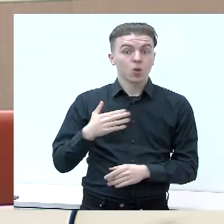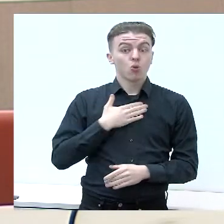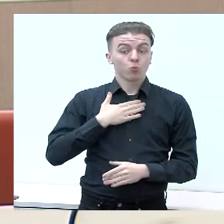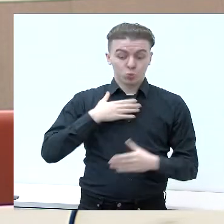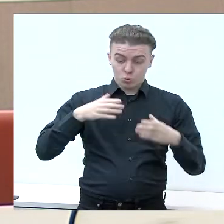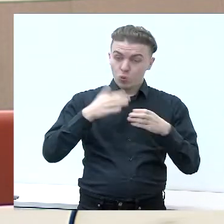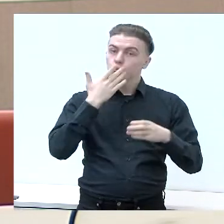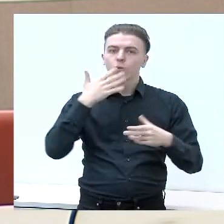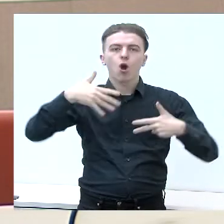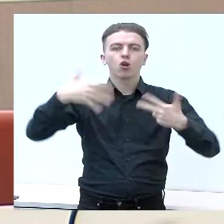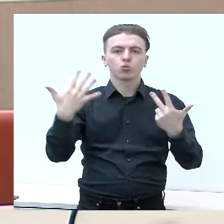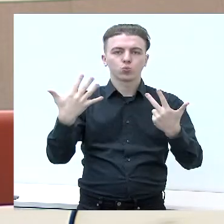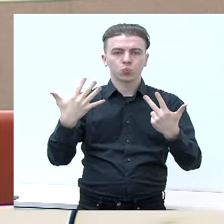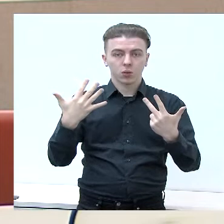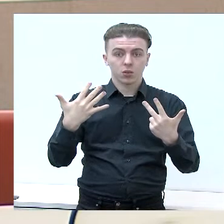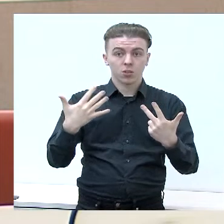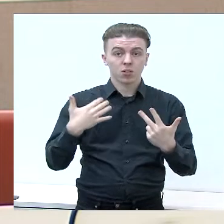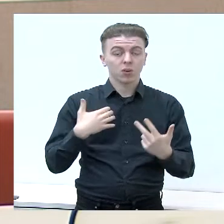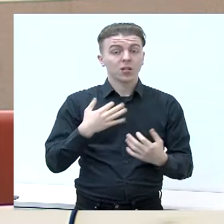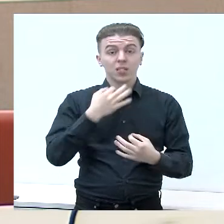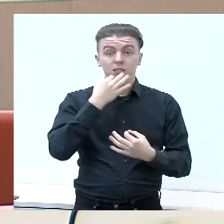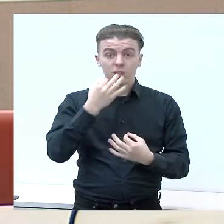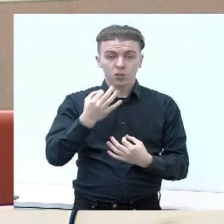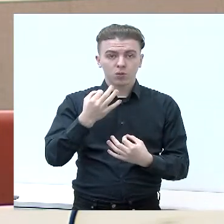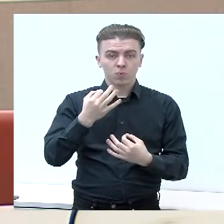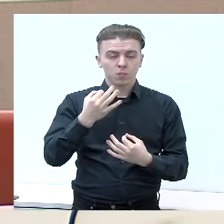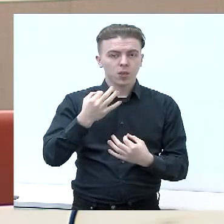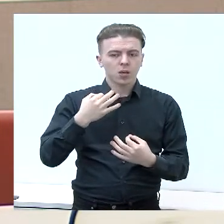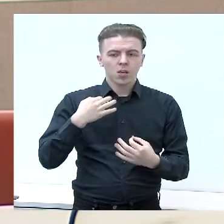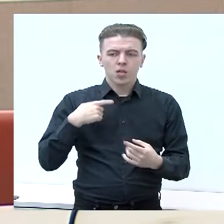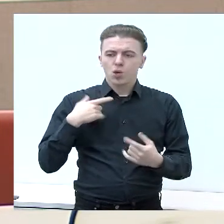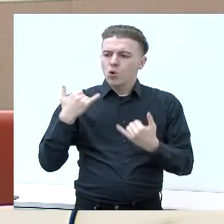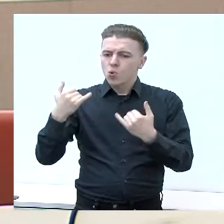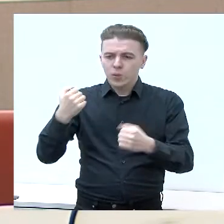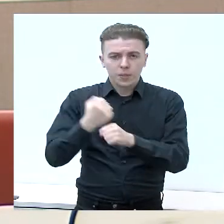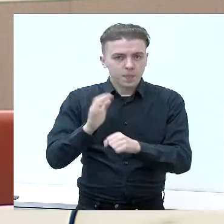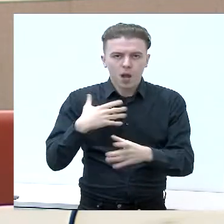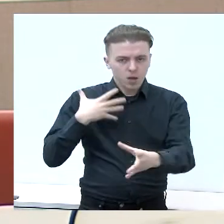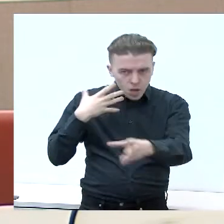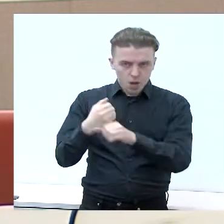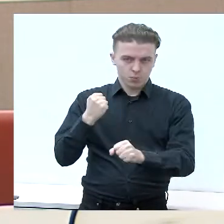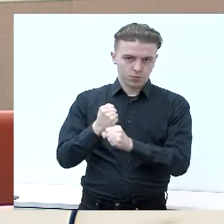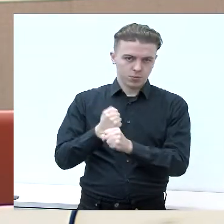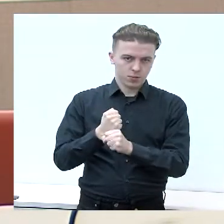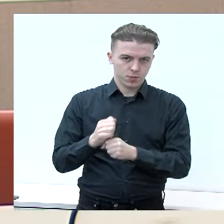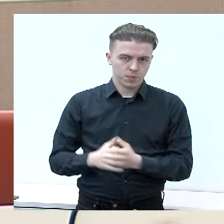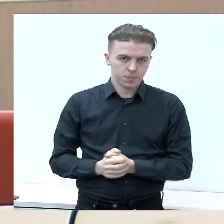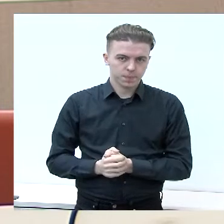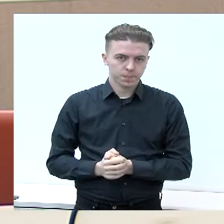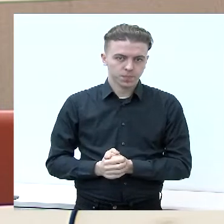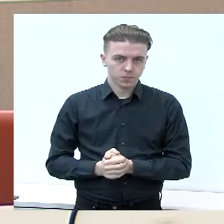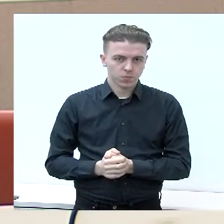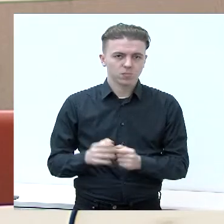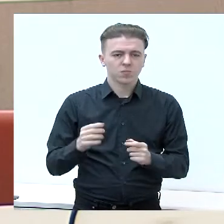einame su šūkiu dirpsime jums ir su jumis. Taip pat ir daug visokių